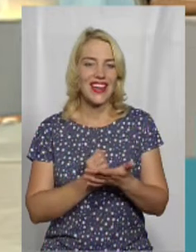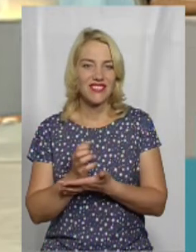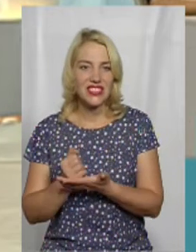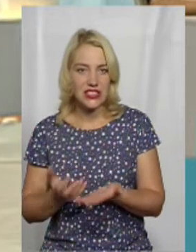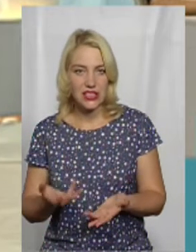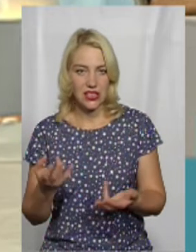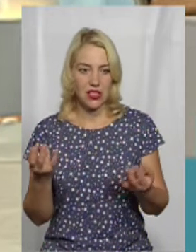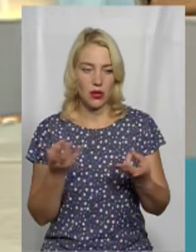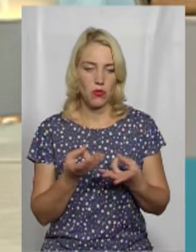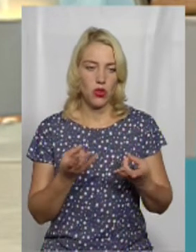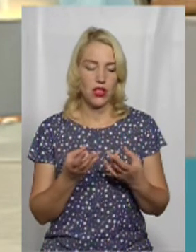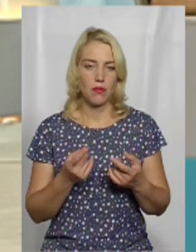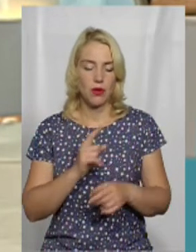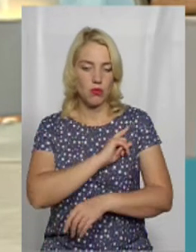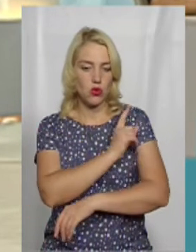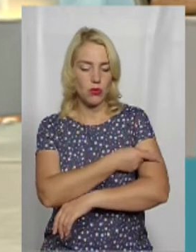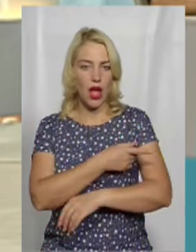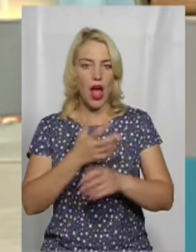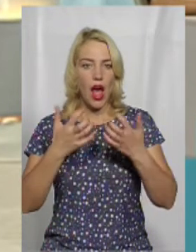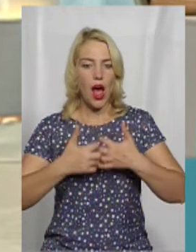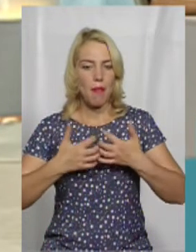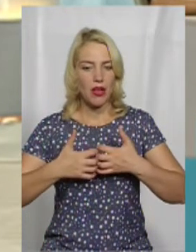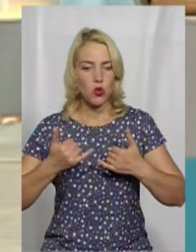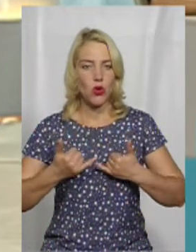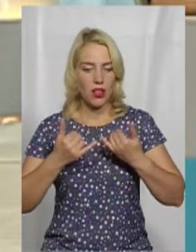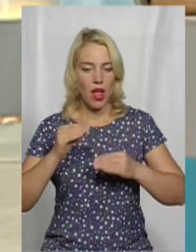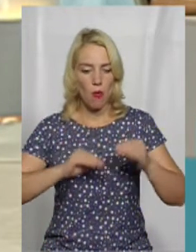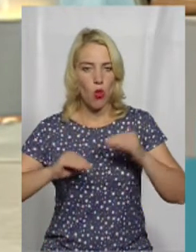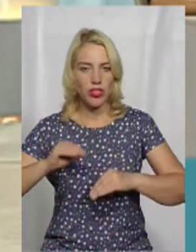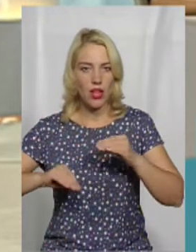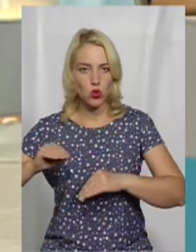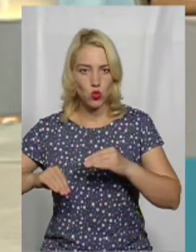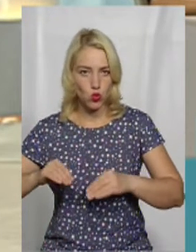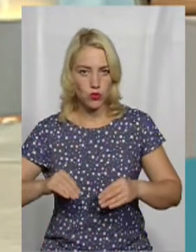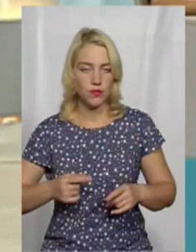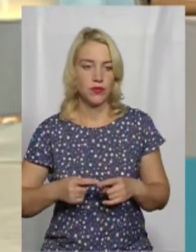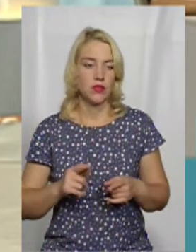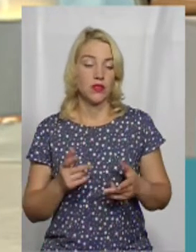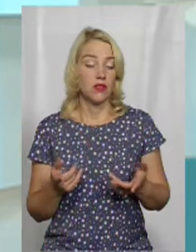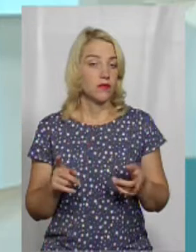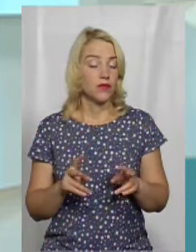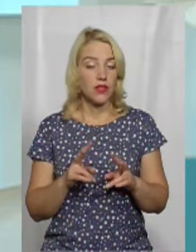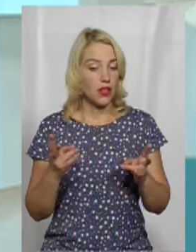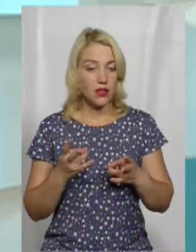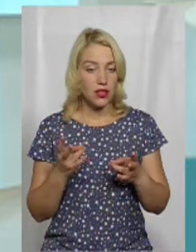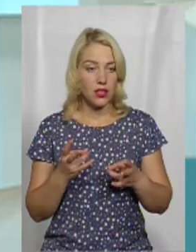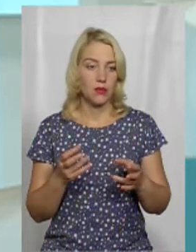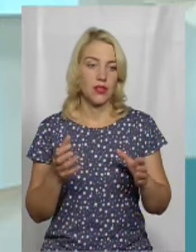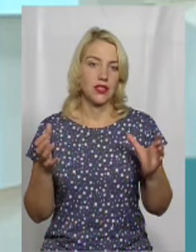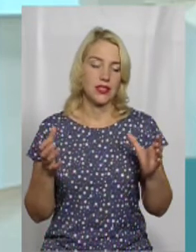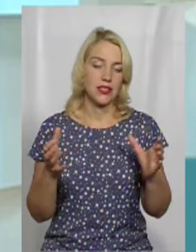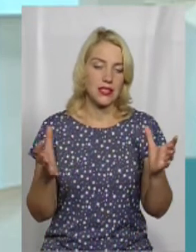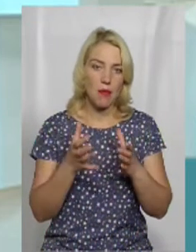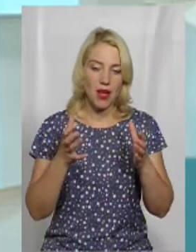потужніша апаратура для монтажу, тобто треба тих самих вінчестерів банально накупити, щоб зберігати